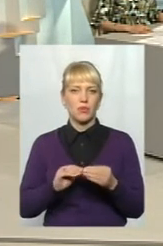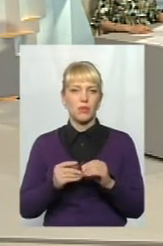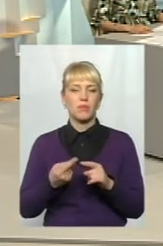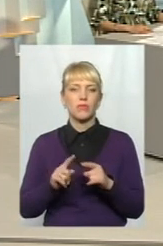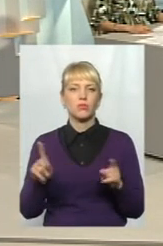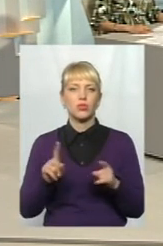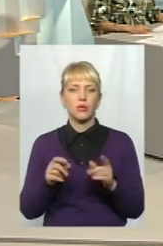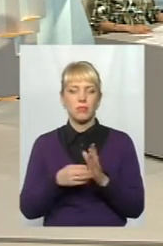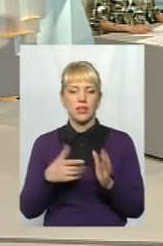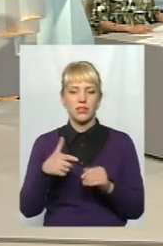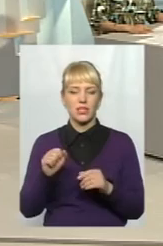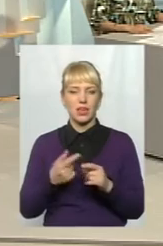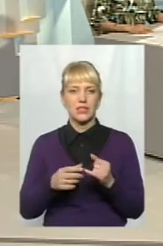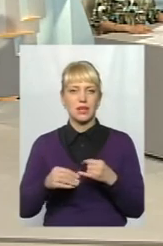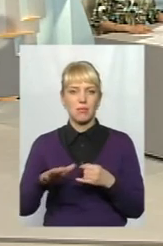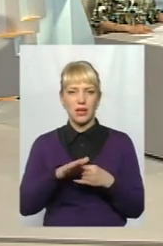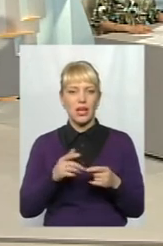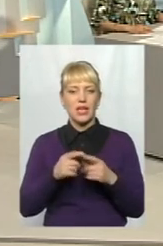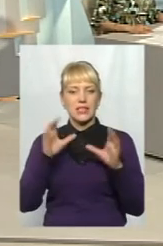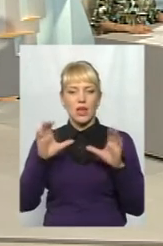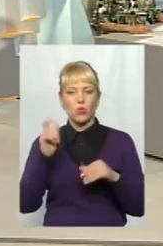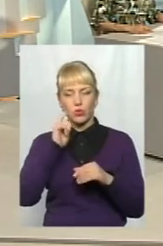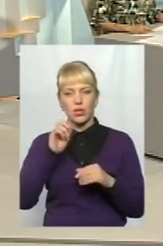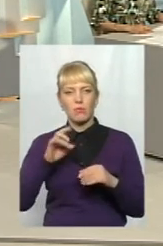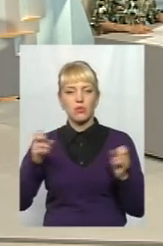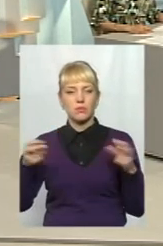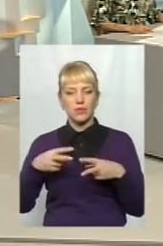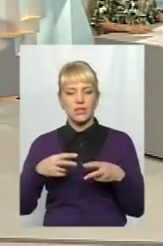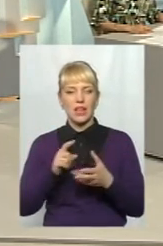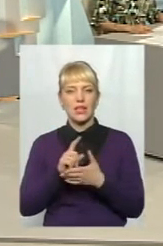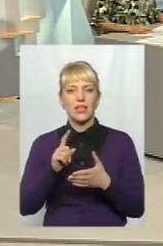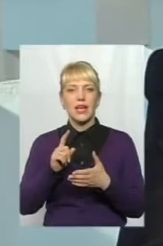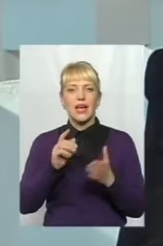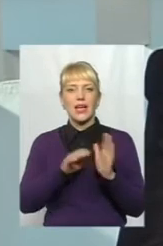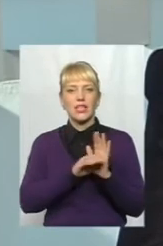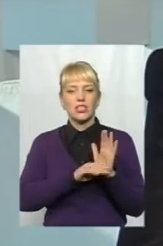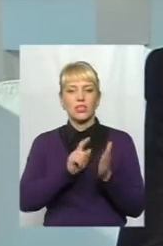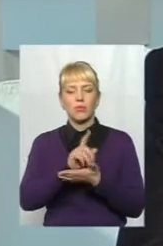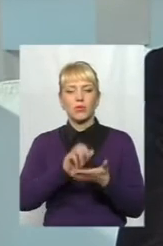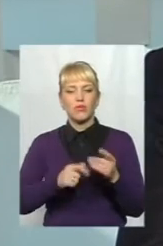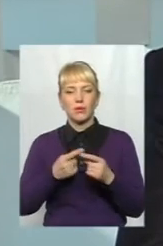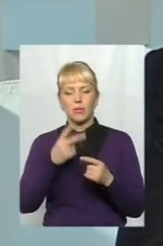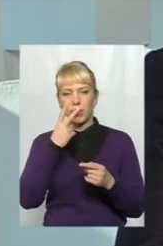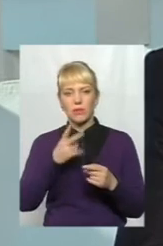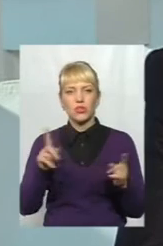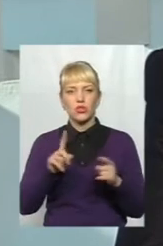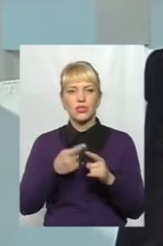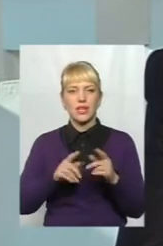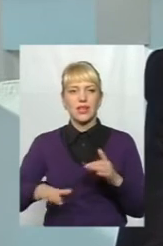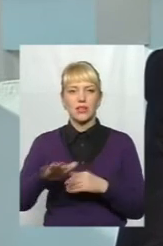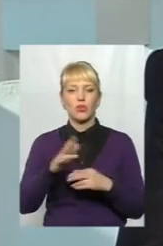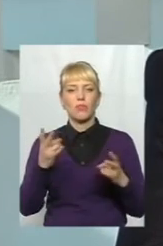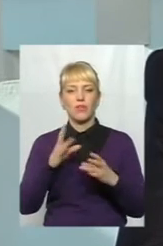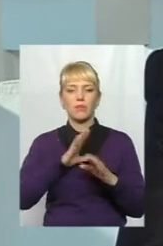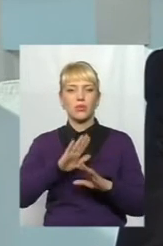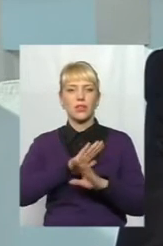це 15 гектарів землі. Законом України про спеціальний режим оподаткування передбачено, що це повинна бути територія не менше 15 гектарів. Сьогодні